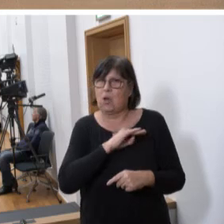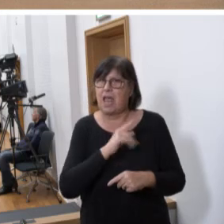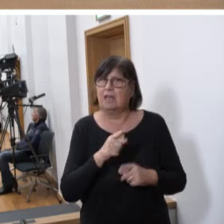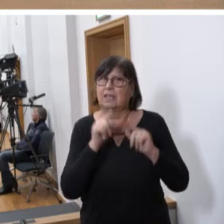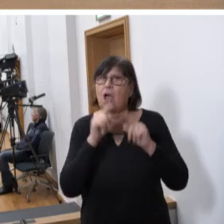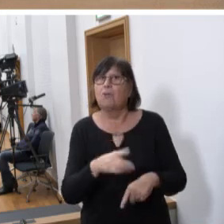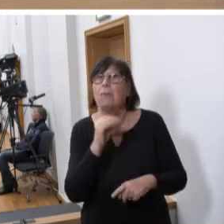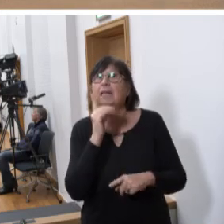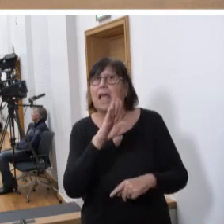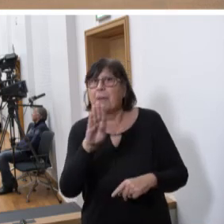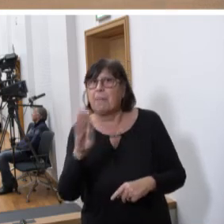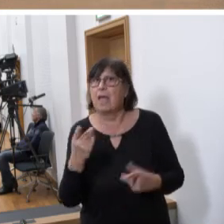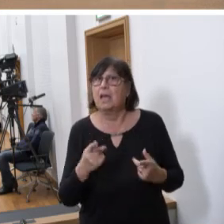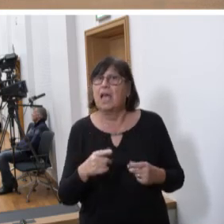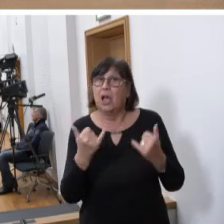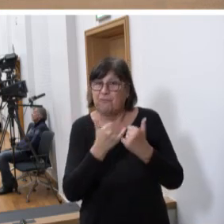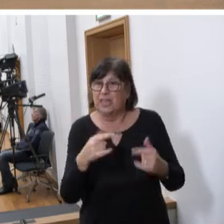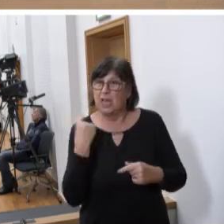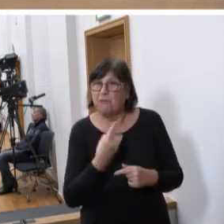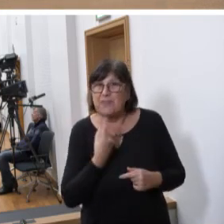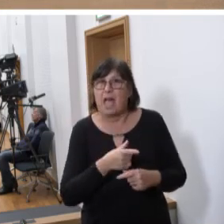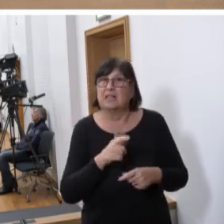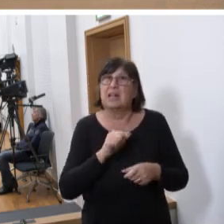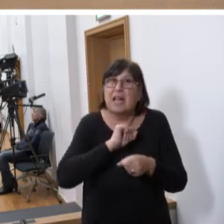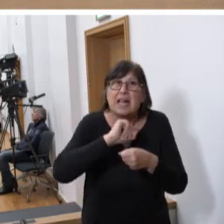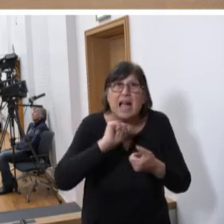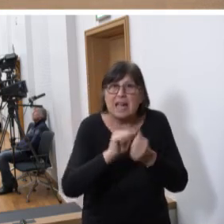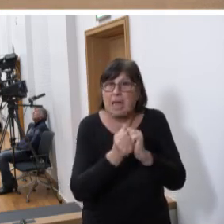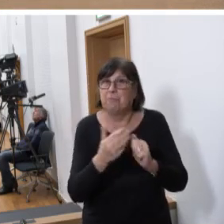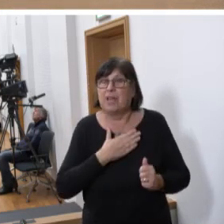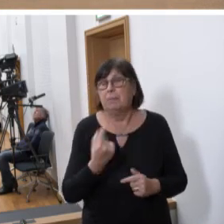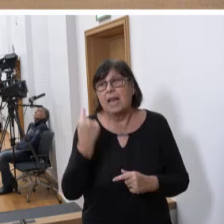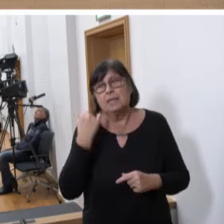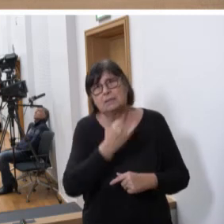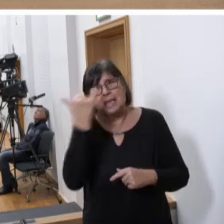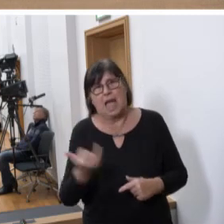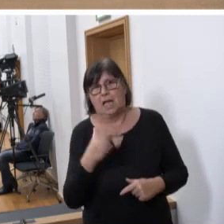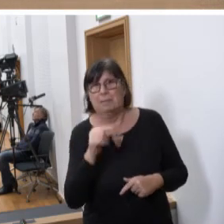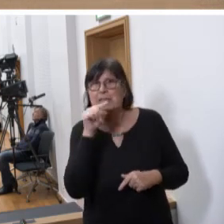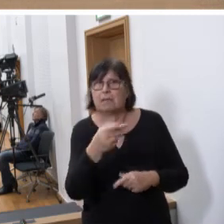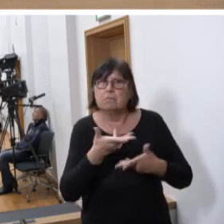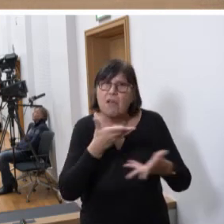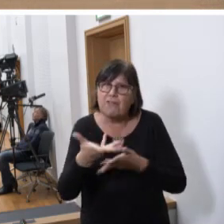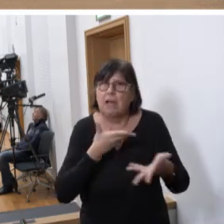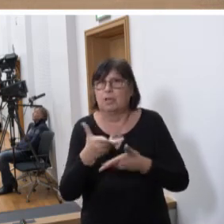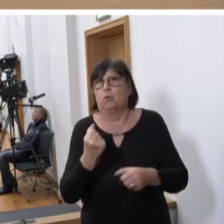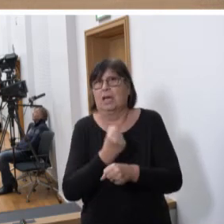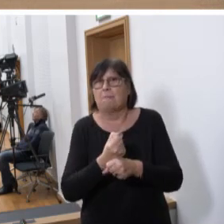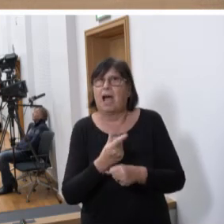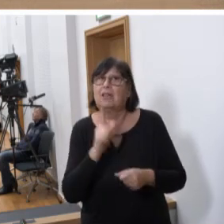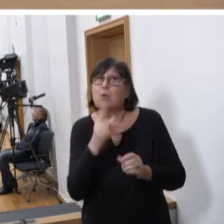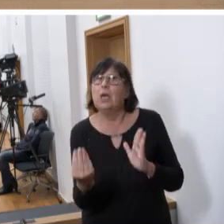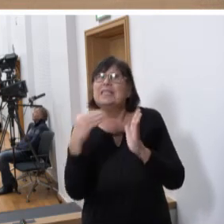DBB, wie wir uns die Zähne ausgebissen haben, in den letzten Jahren mit Ihnen in Verhandlungen zu treten, um